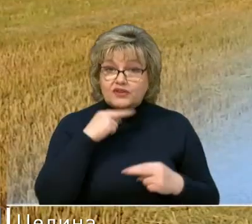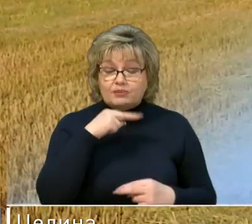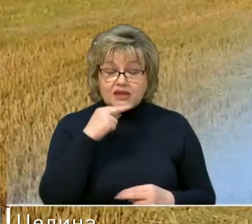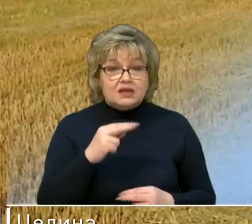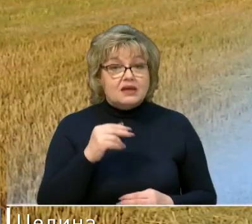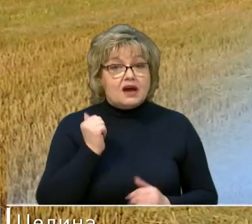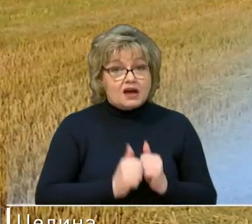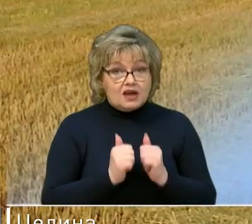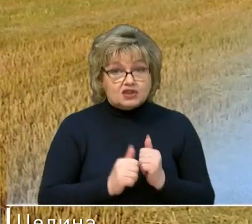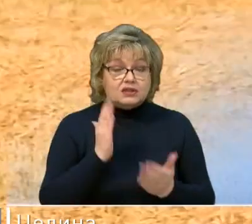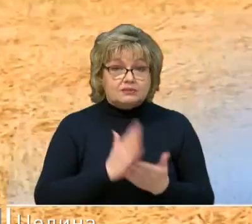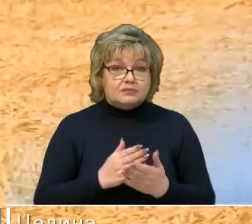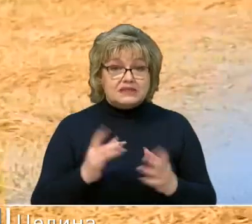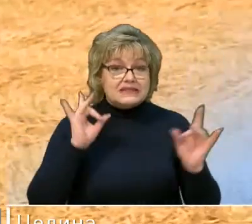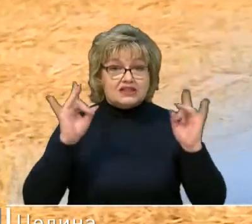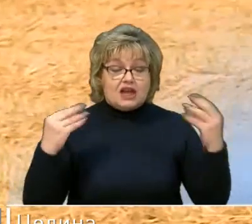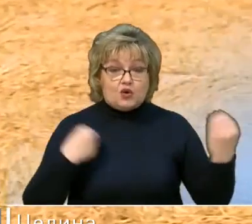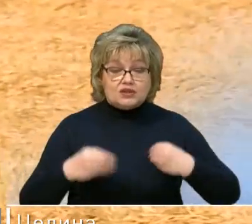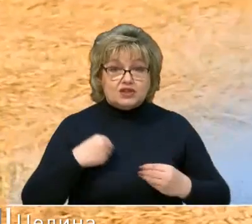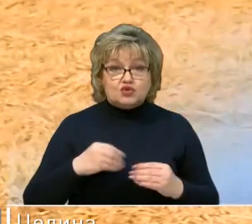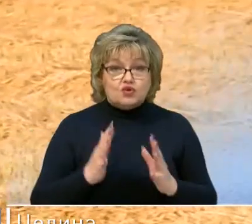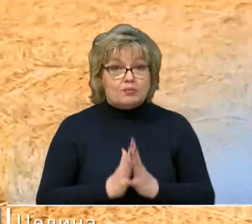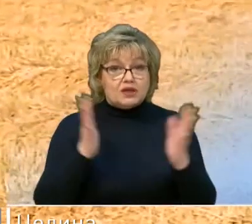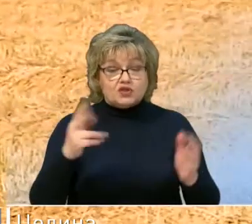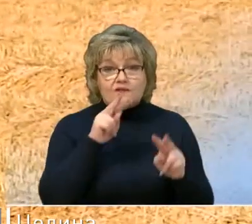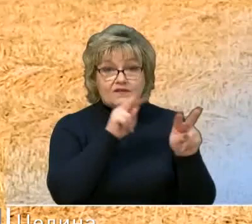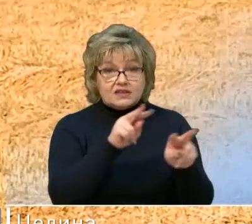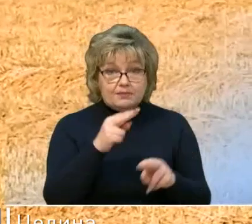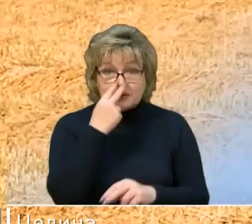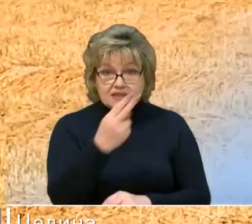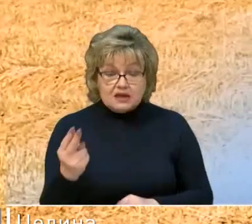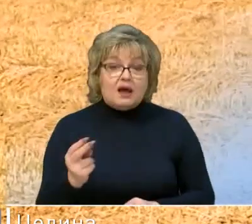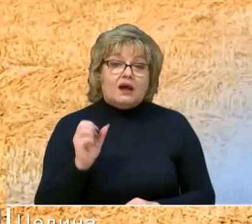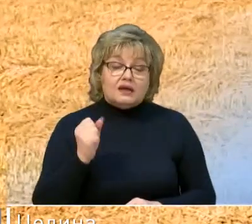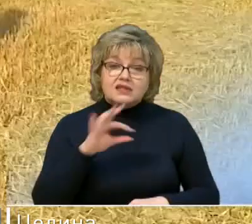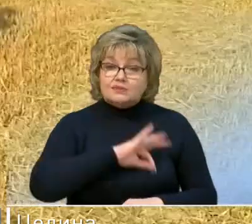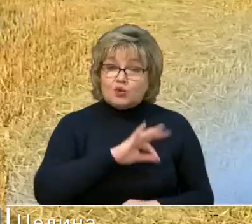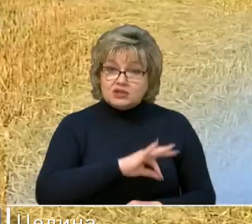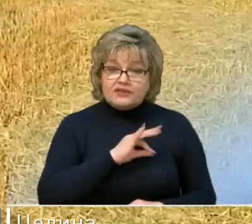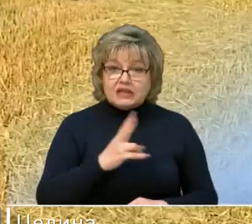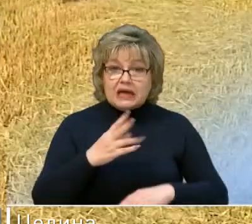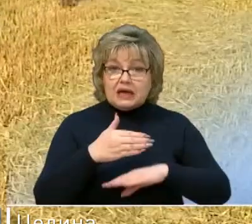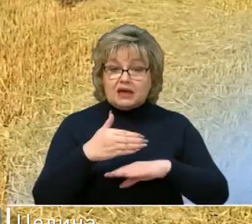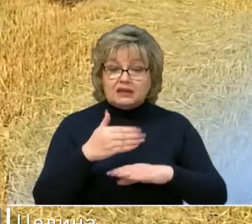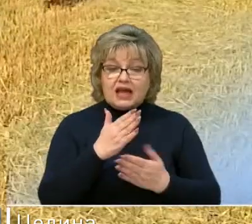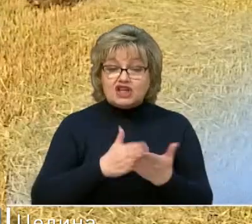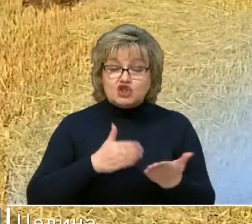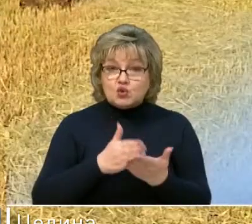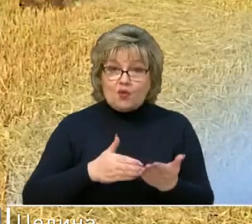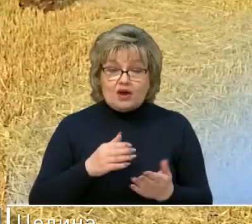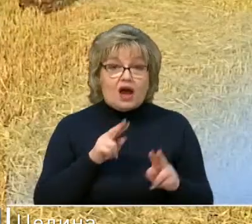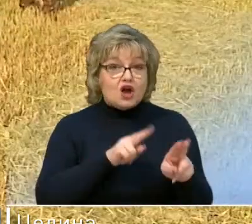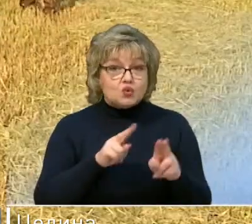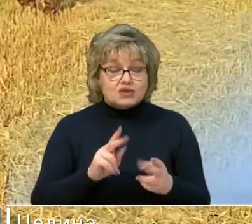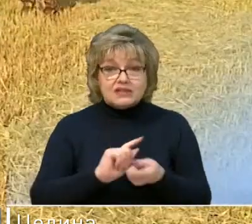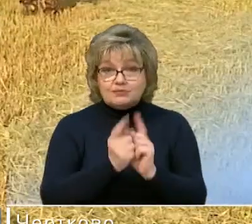обязан носить сигнальную одежду повышенной видимости. Также введены ограничения на использование нарезного оружия. Изменены